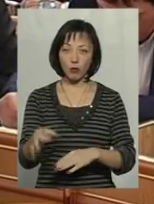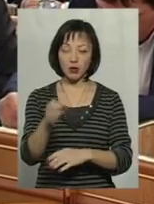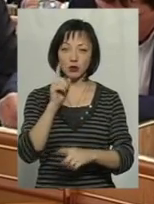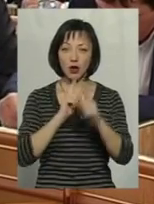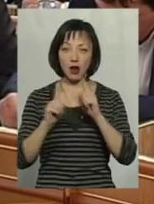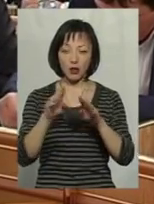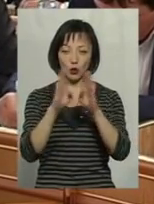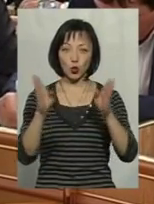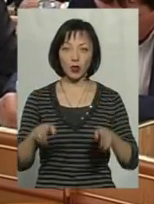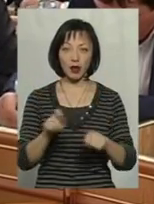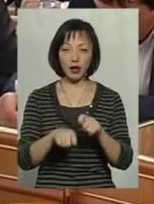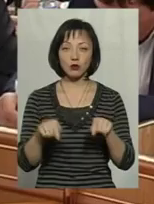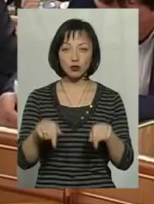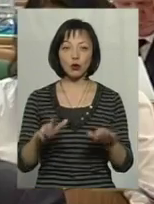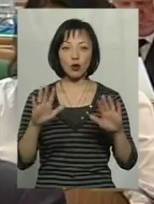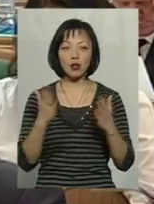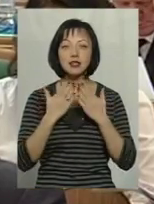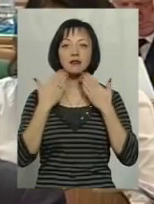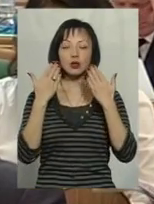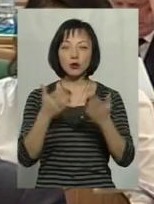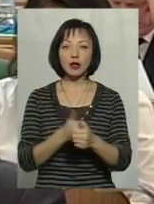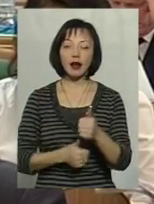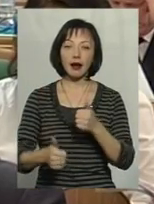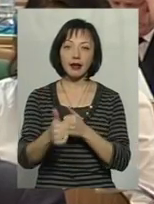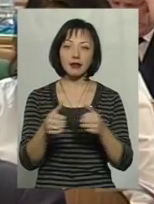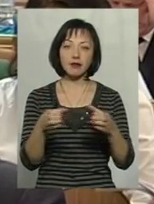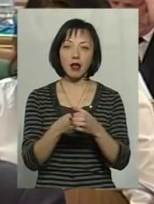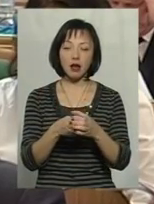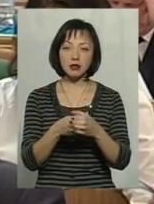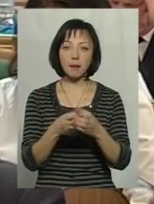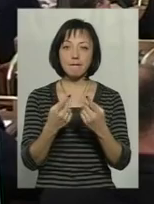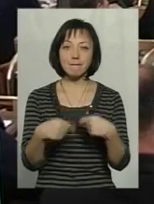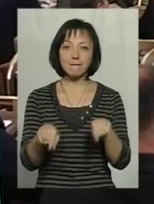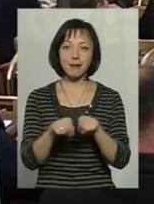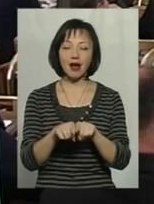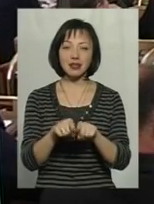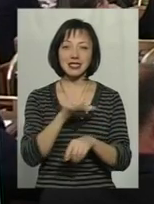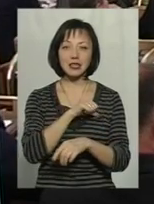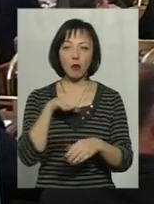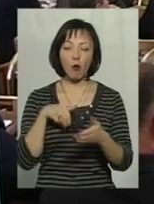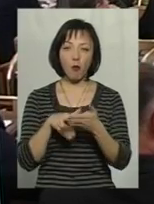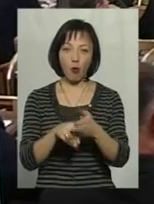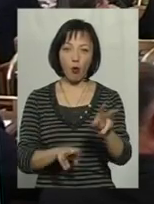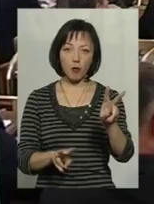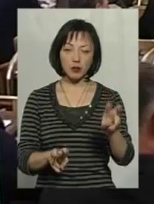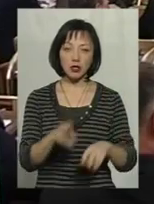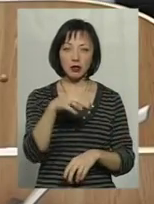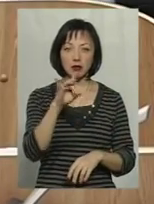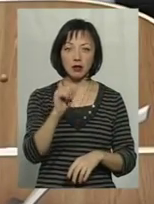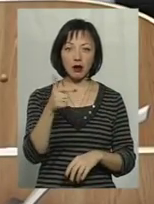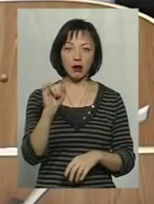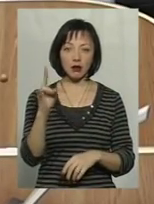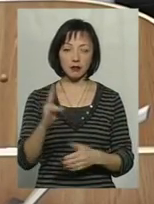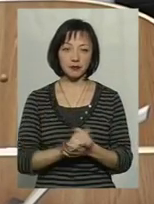вказаного турнікету цього разу звернувся лідер фракції політичної партії об'єднання «Самопоміч» Олександр Драган.